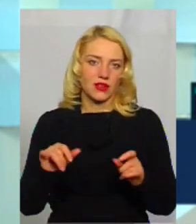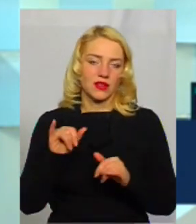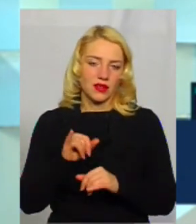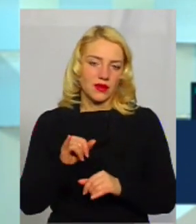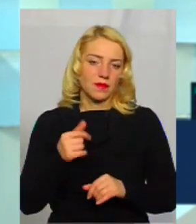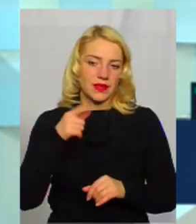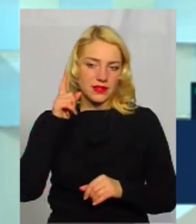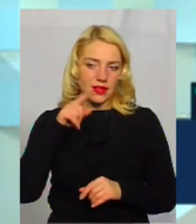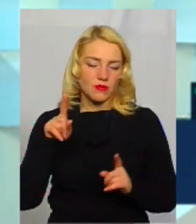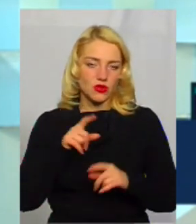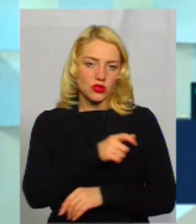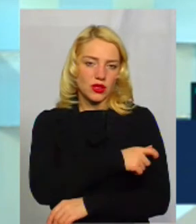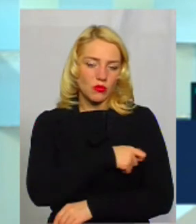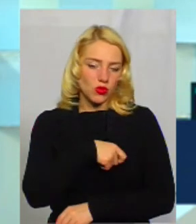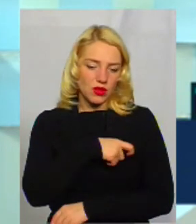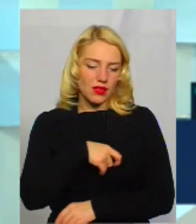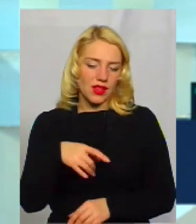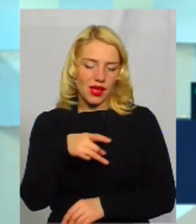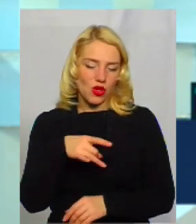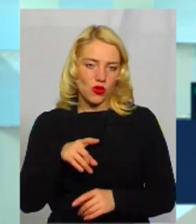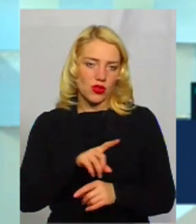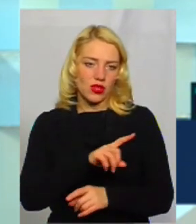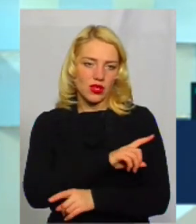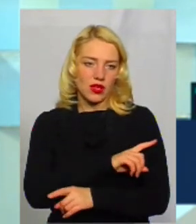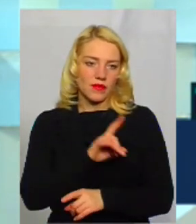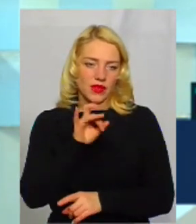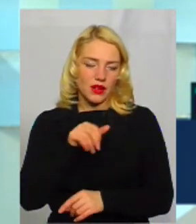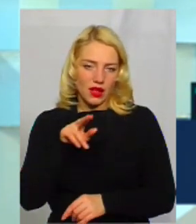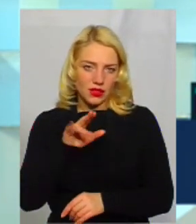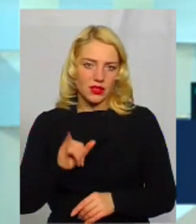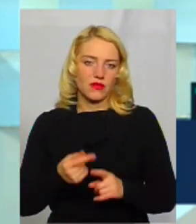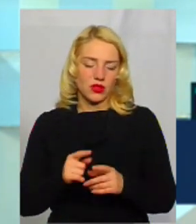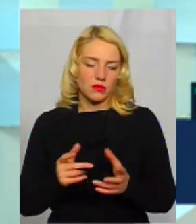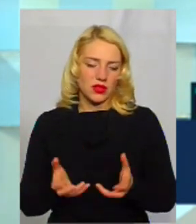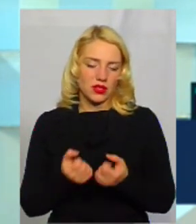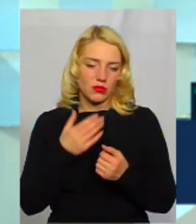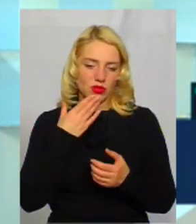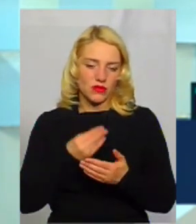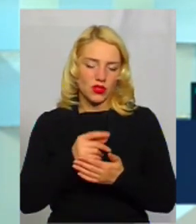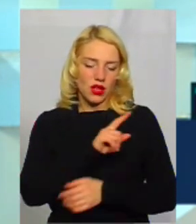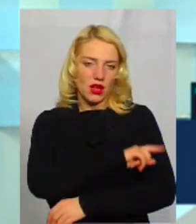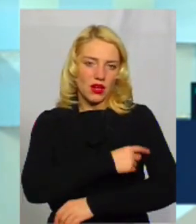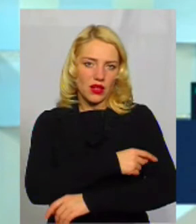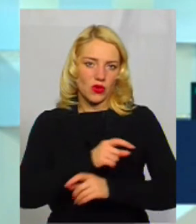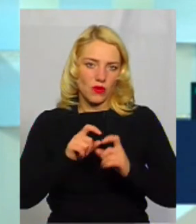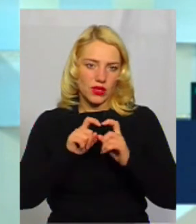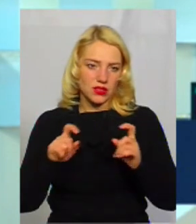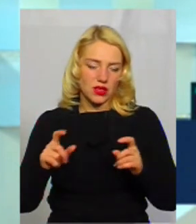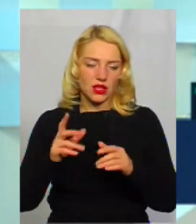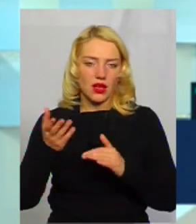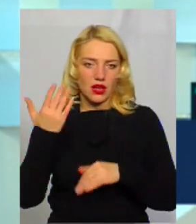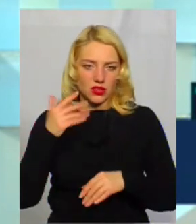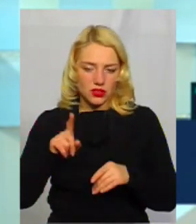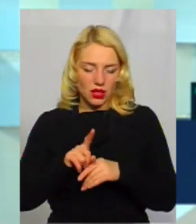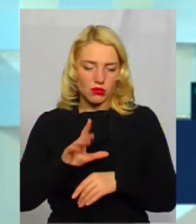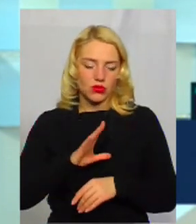знаємо, що депутати районної ради завжди підтримують лікувальні заклади. Було так, було раніше, я впевнений, що буде і так